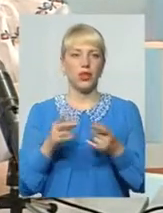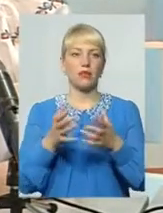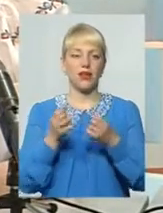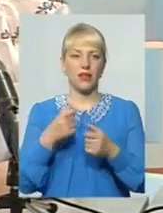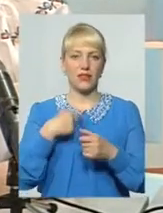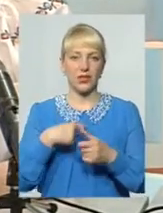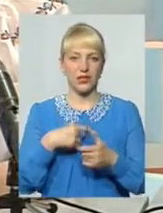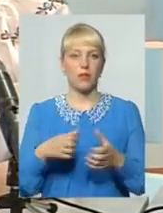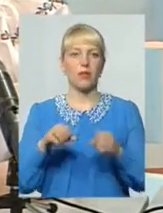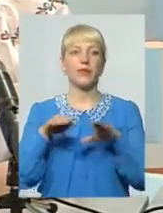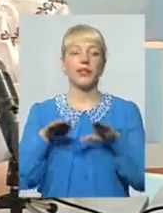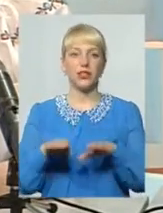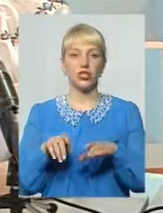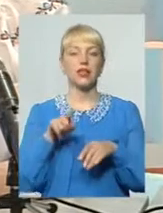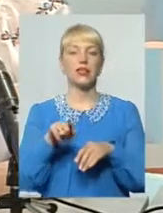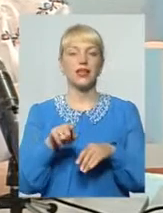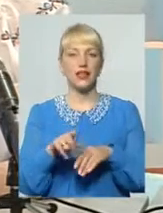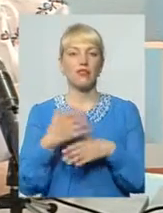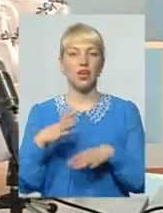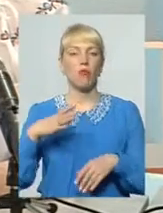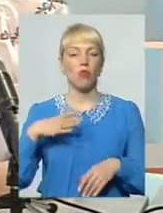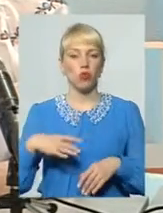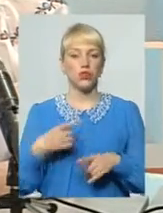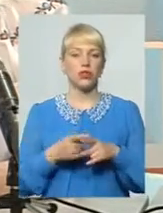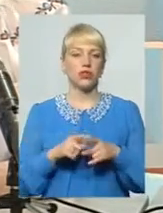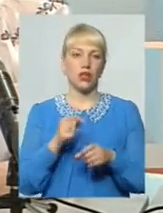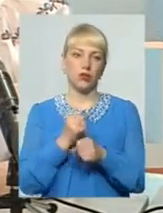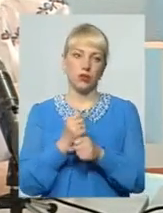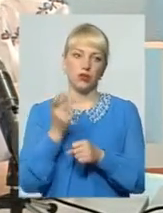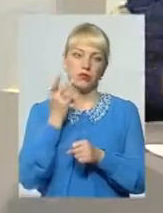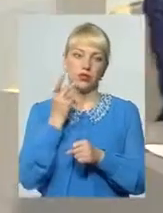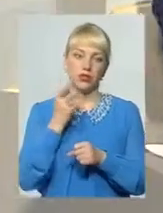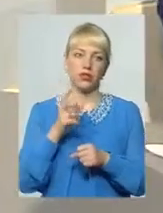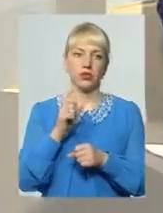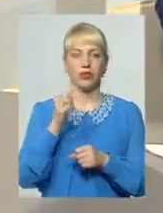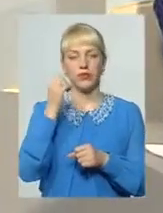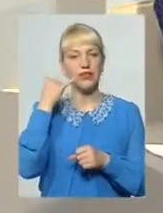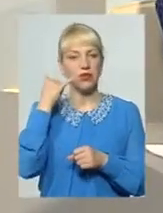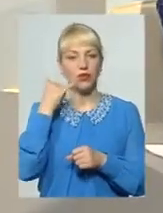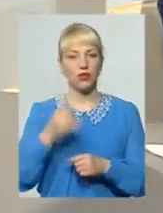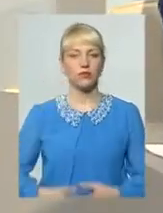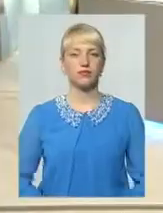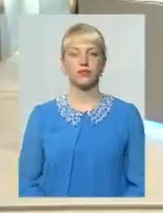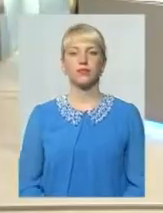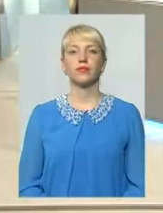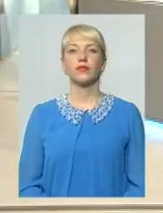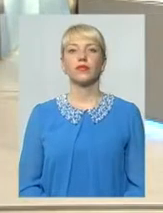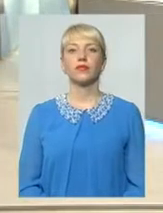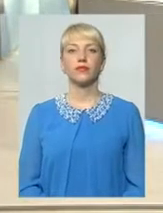рішення То ти мусиш це вже робити і надалі Дякую, завіт, у нас є дзвінок Слухаємо вас, говоріть, будь ласка